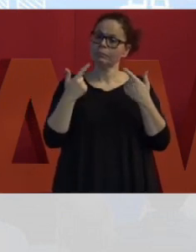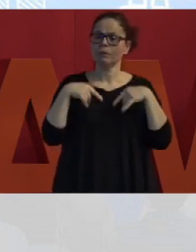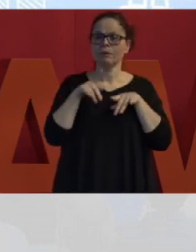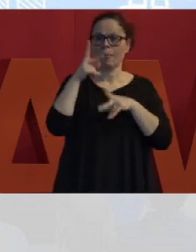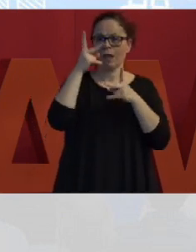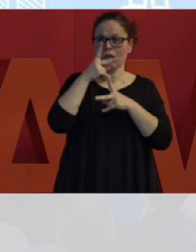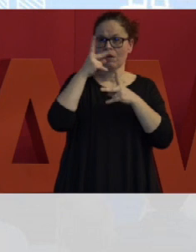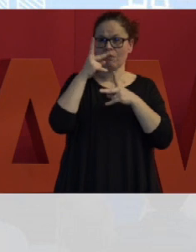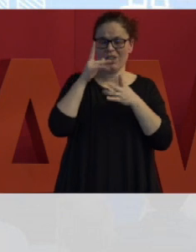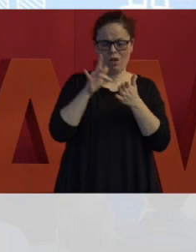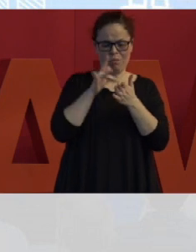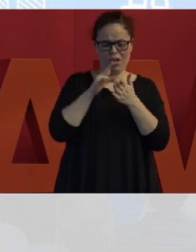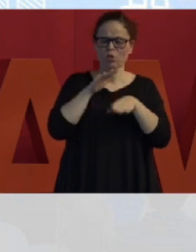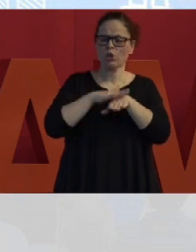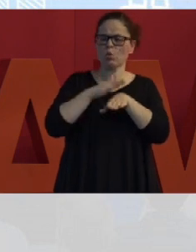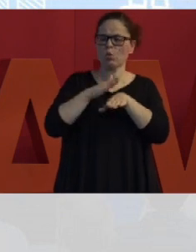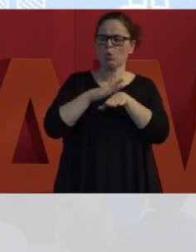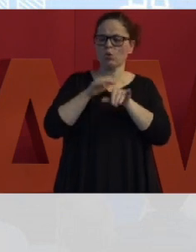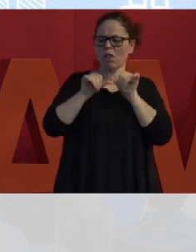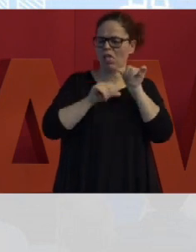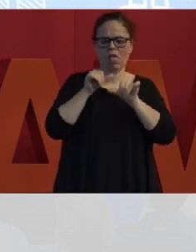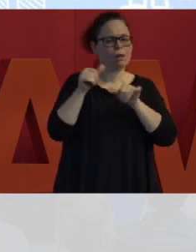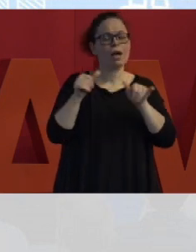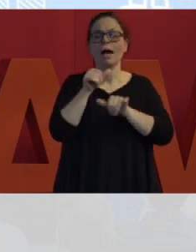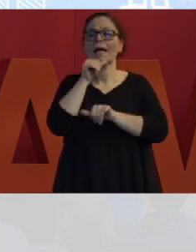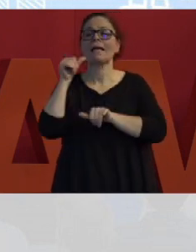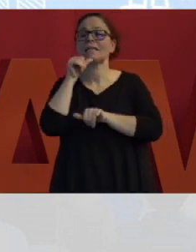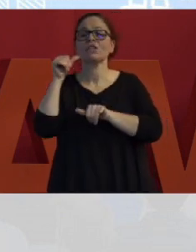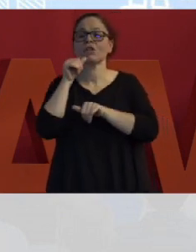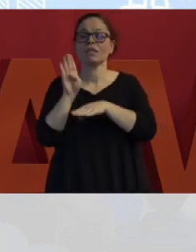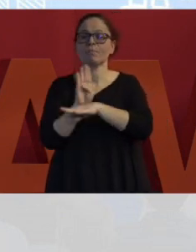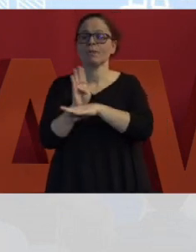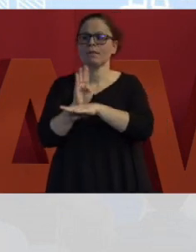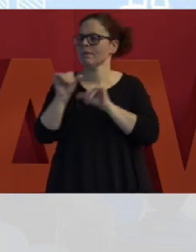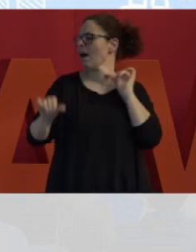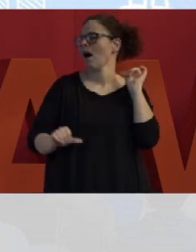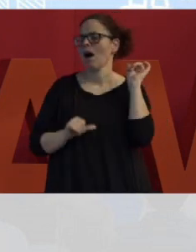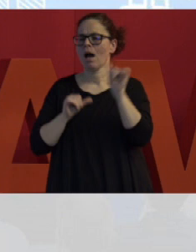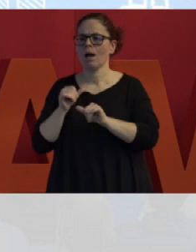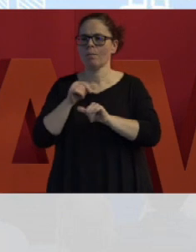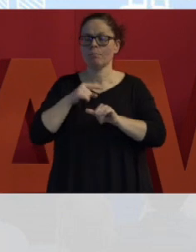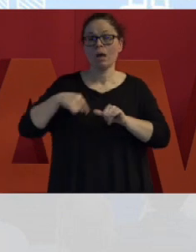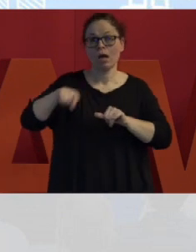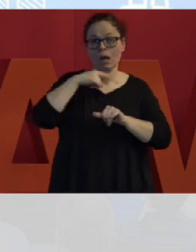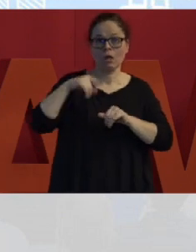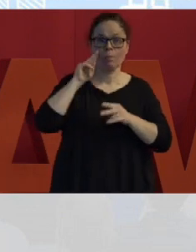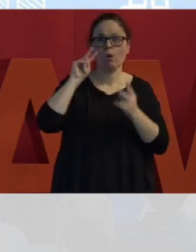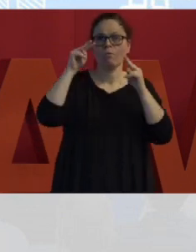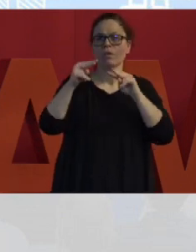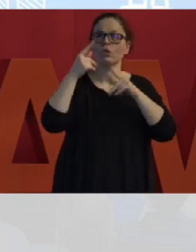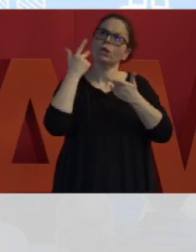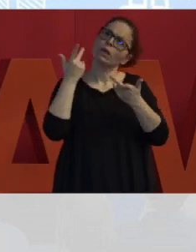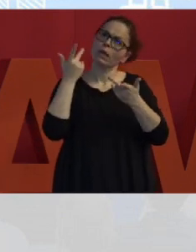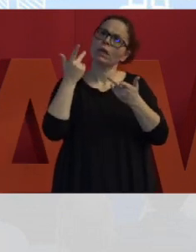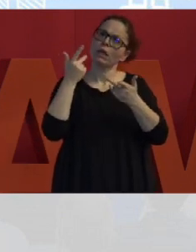vengono modificati e sono cambiate le esigenze del business e comunque penso che tutti noi abbiamo una visione più innovativa di